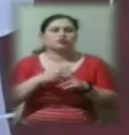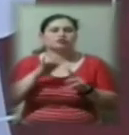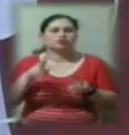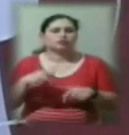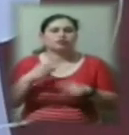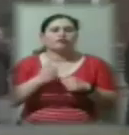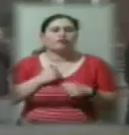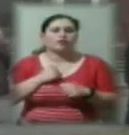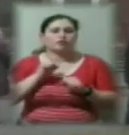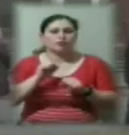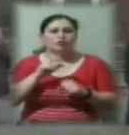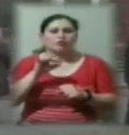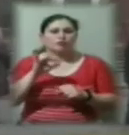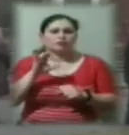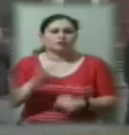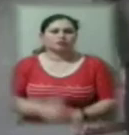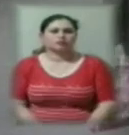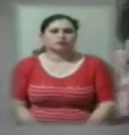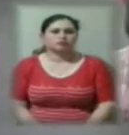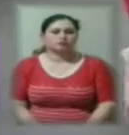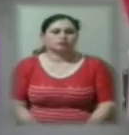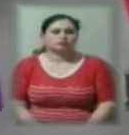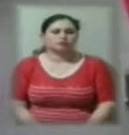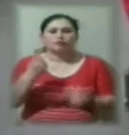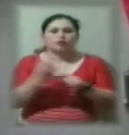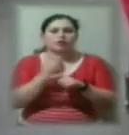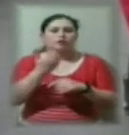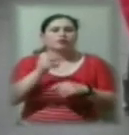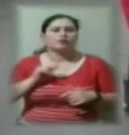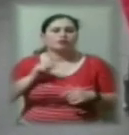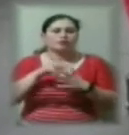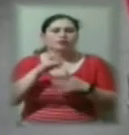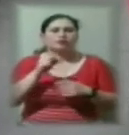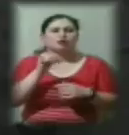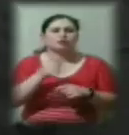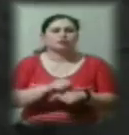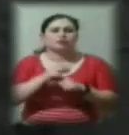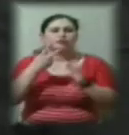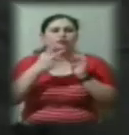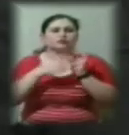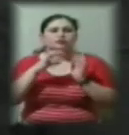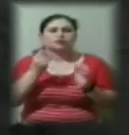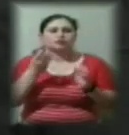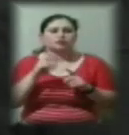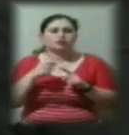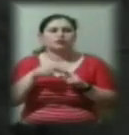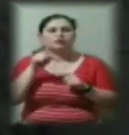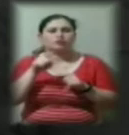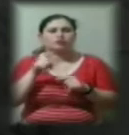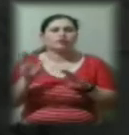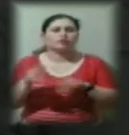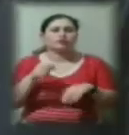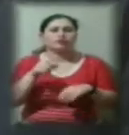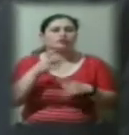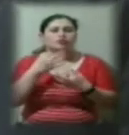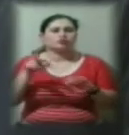комплексом. Вперше його працівники вийшли на акцію протесту 29 січня. Тоді вони після того, як їх не пустили на